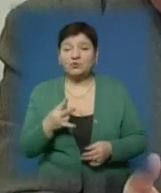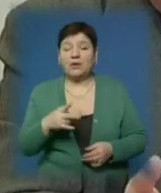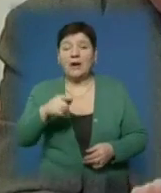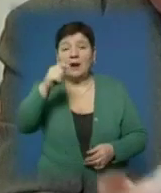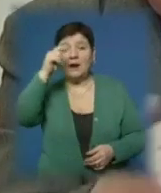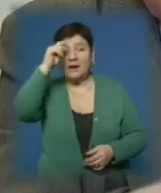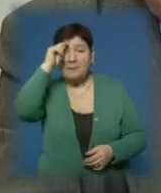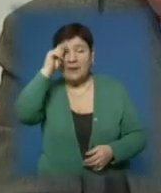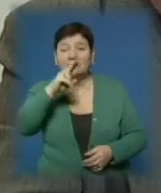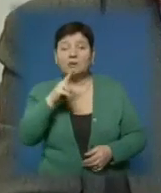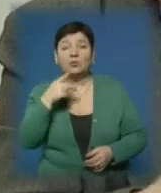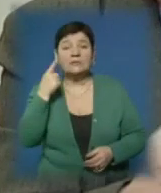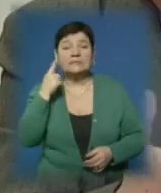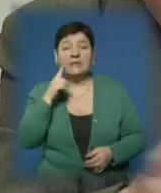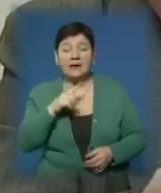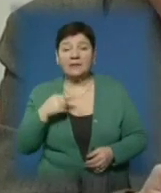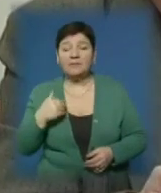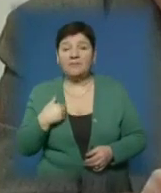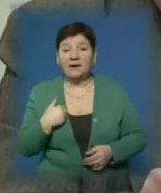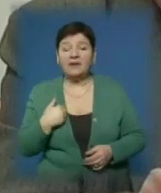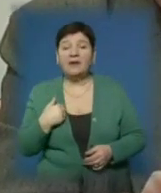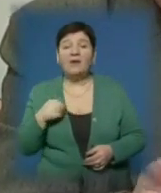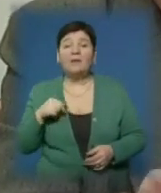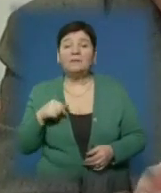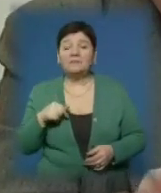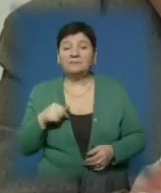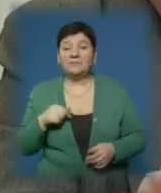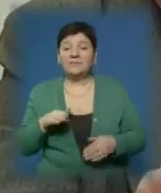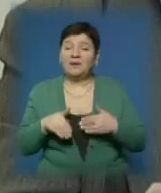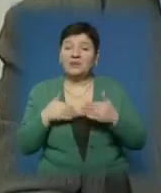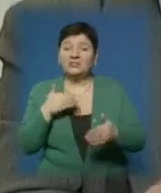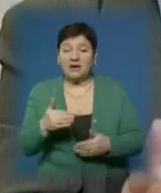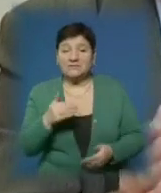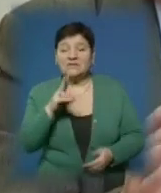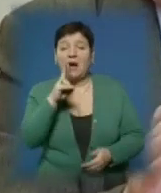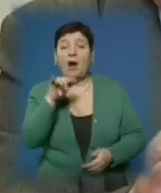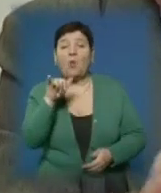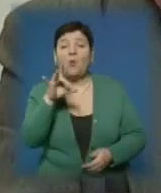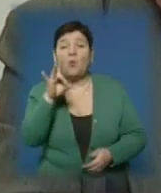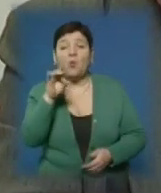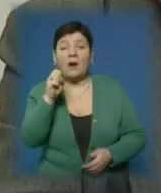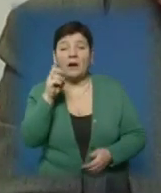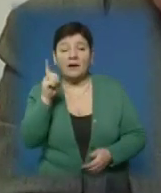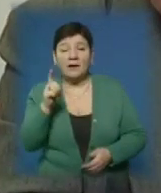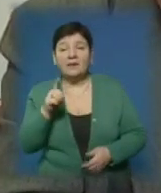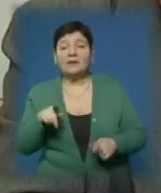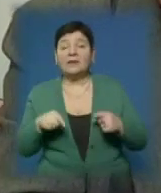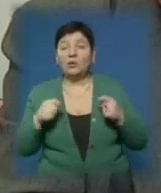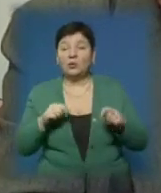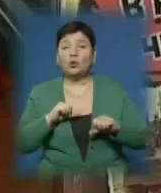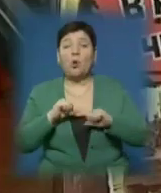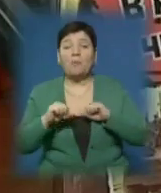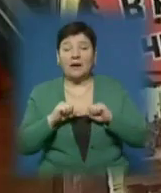знають, обращаються до нас. Ми виходимо на Кураха, головного врача. Тот, звісно, дає команду, в мірі